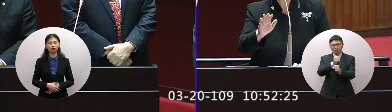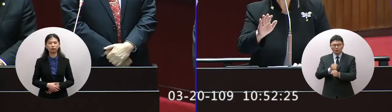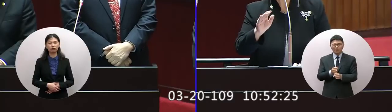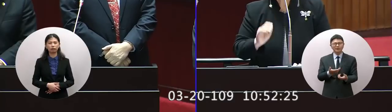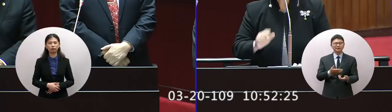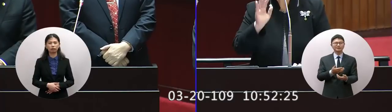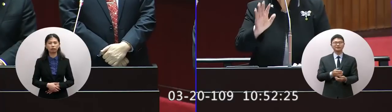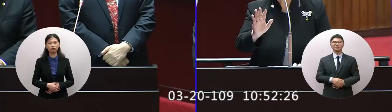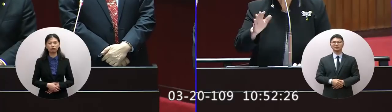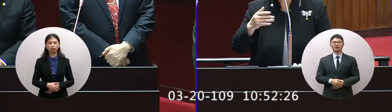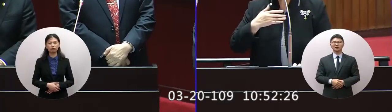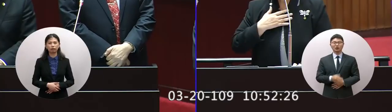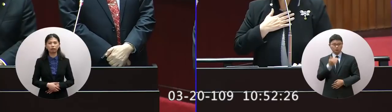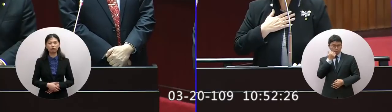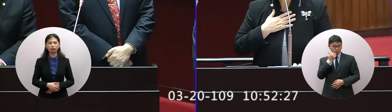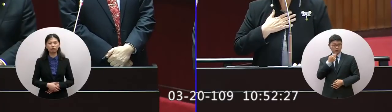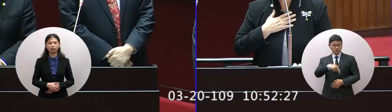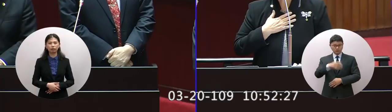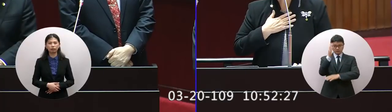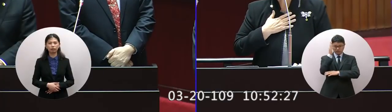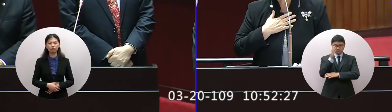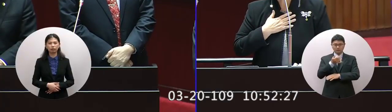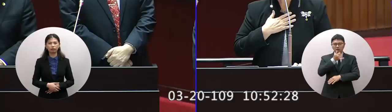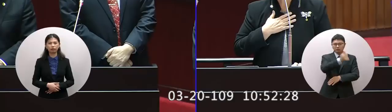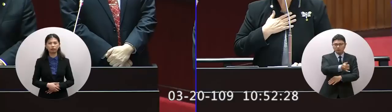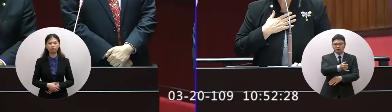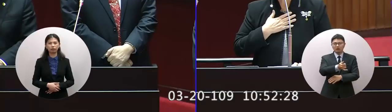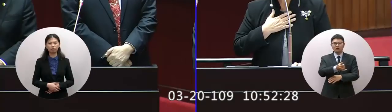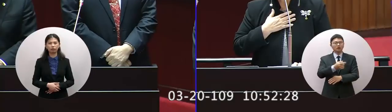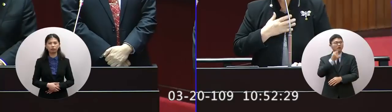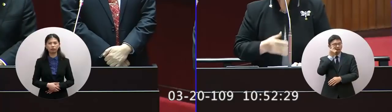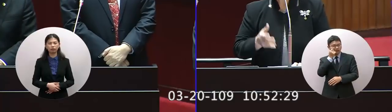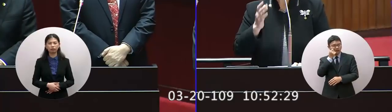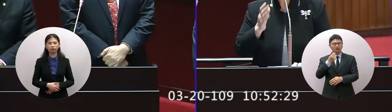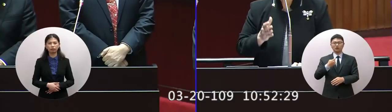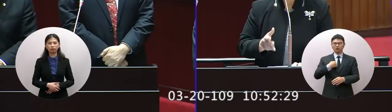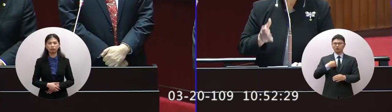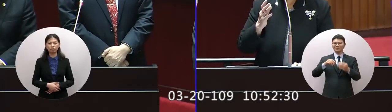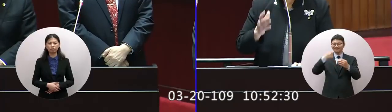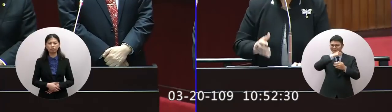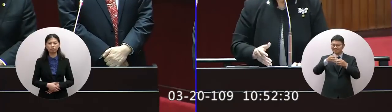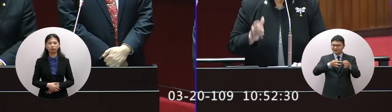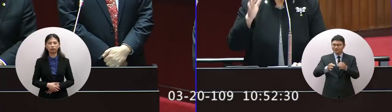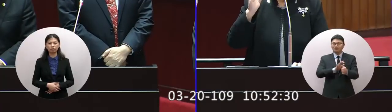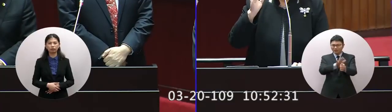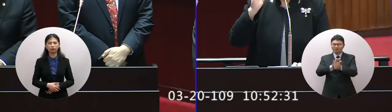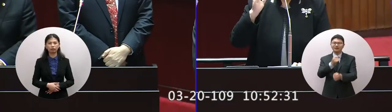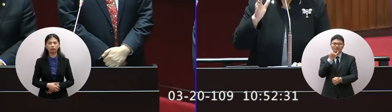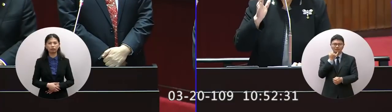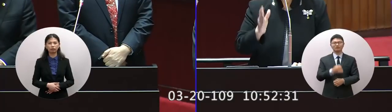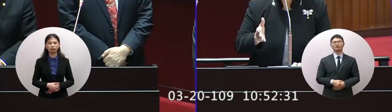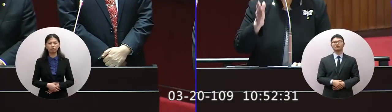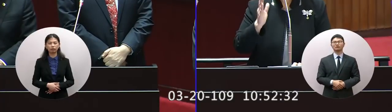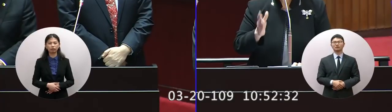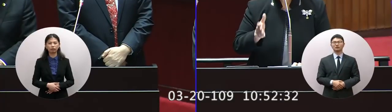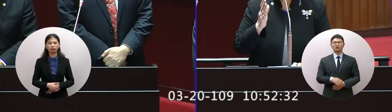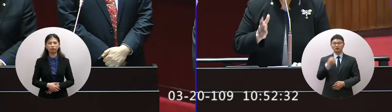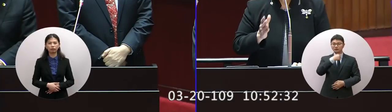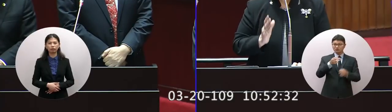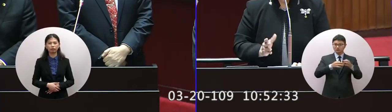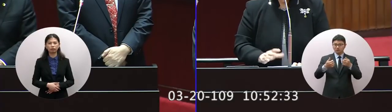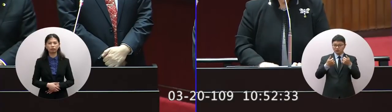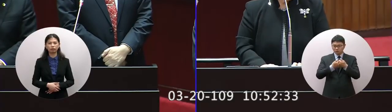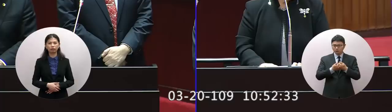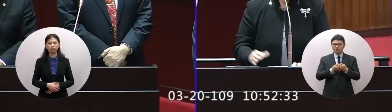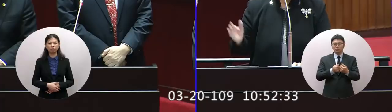你們如果聯繫不夠你們怕不夠是不是都我們在打壓對不對所以這個台商你看對國家